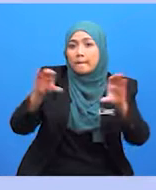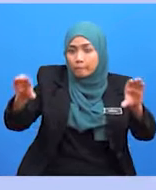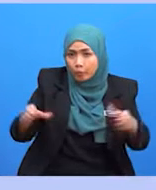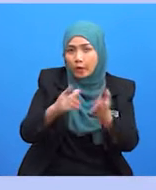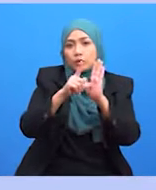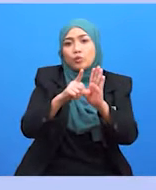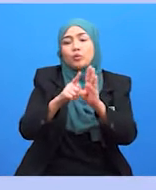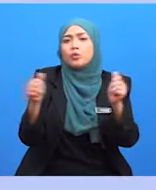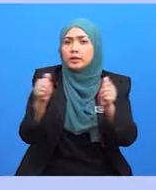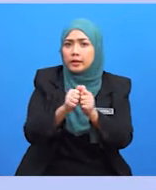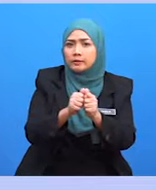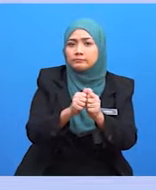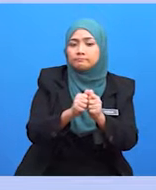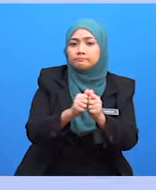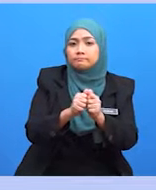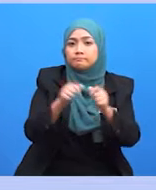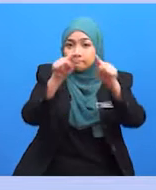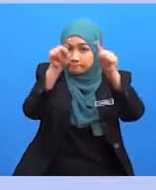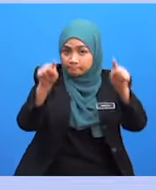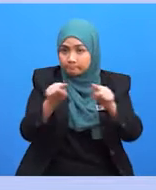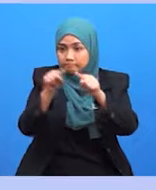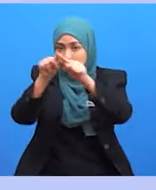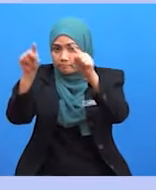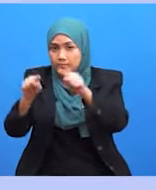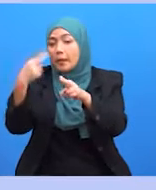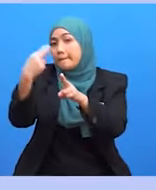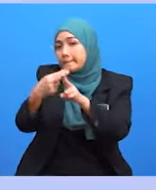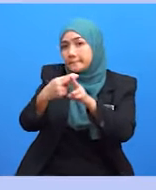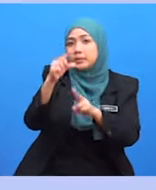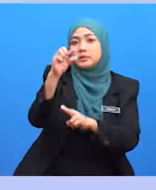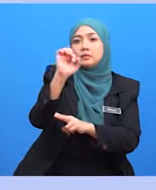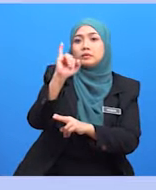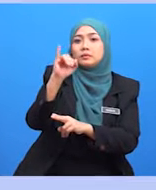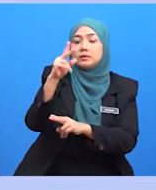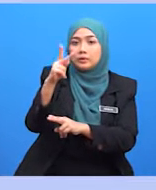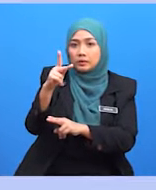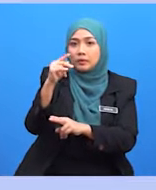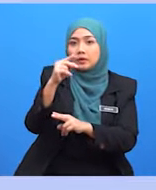dan mutamat bagi sebarang ketidakpastian berkenaan penggunaan logo.